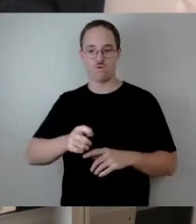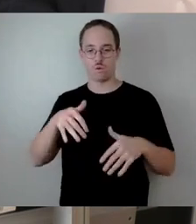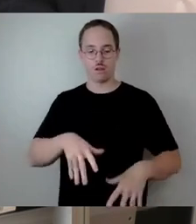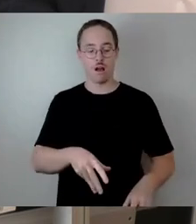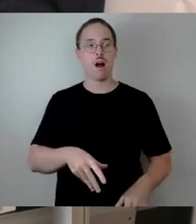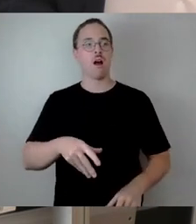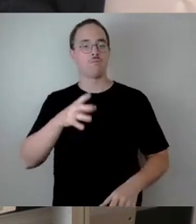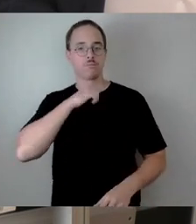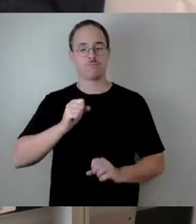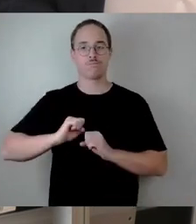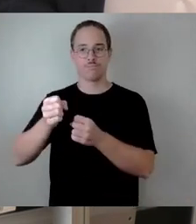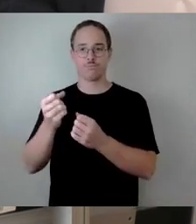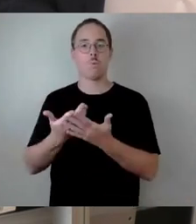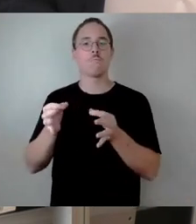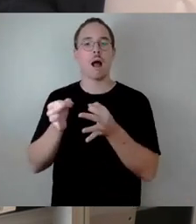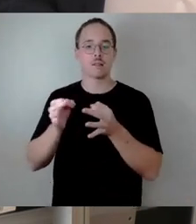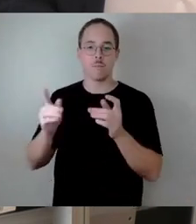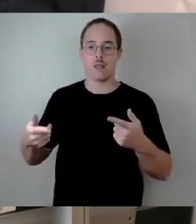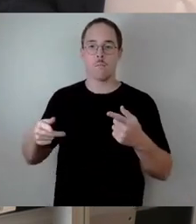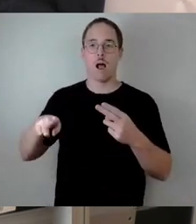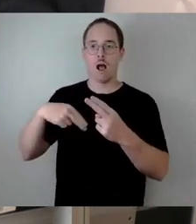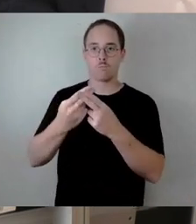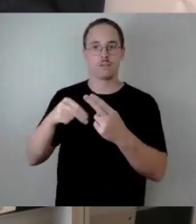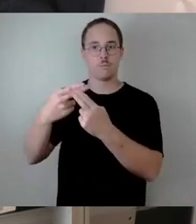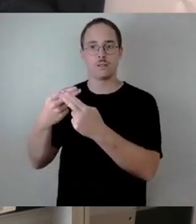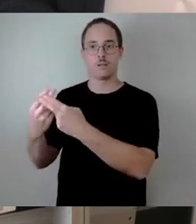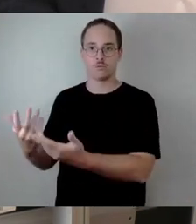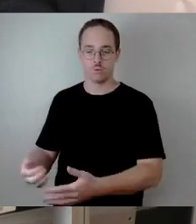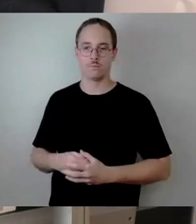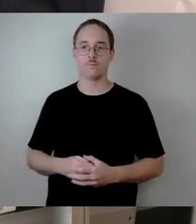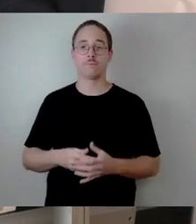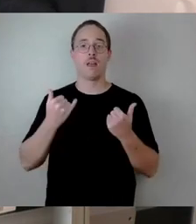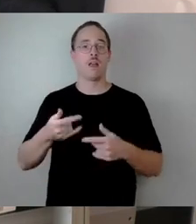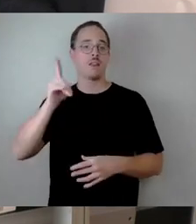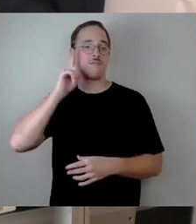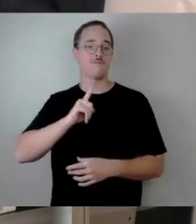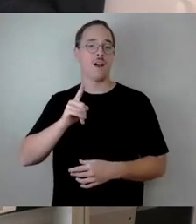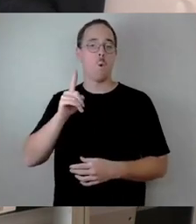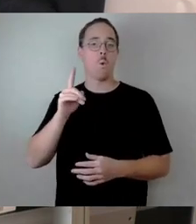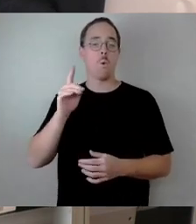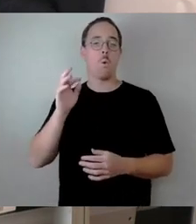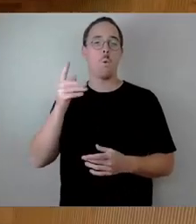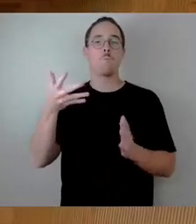auch die richtigen Maßnahmen zu ergreifen. Jetzt übergebe ich an die Frau Prüfer für bauliche Themen.